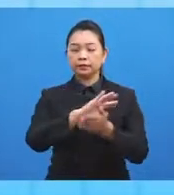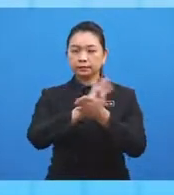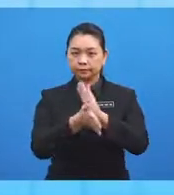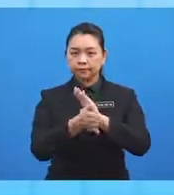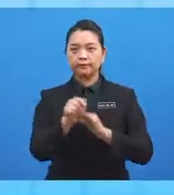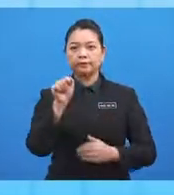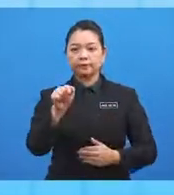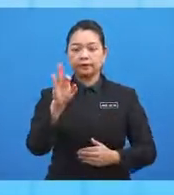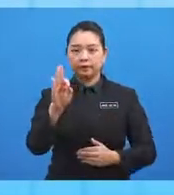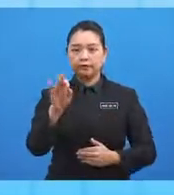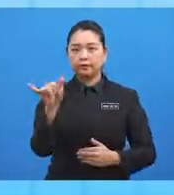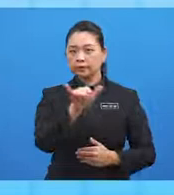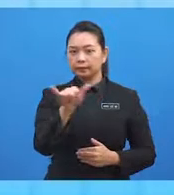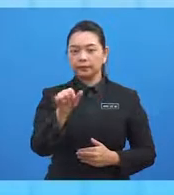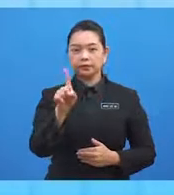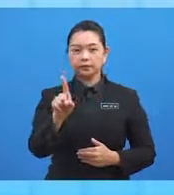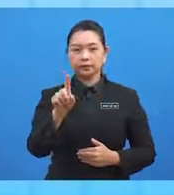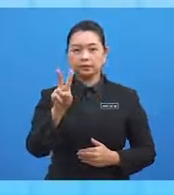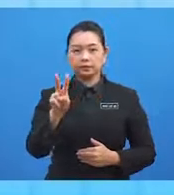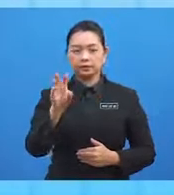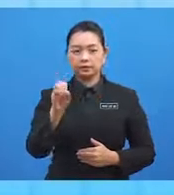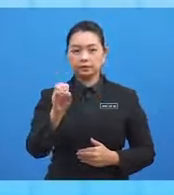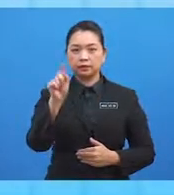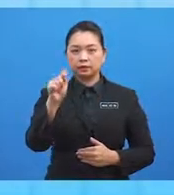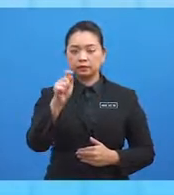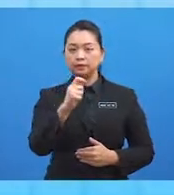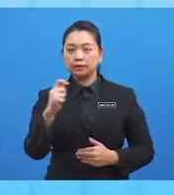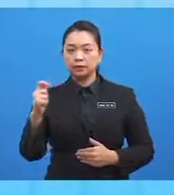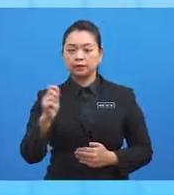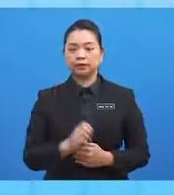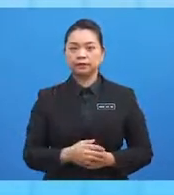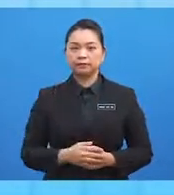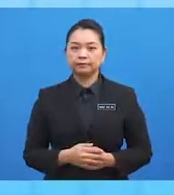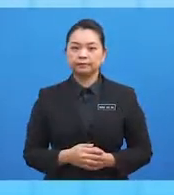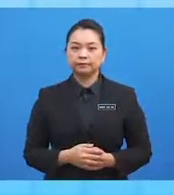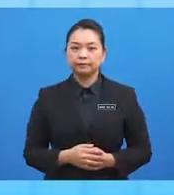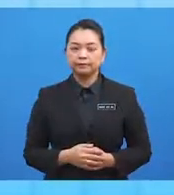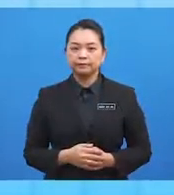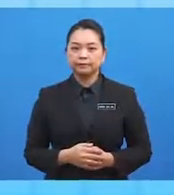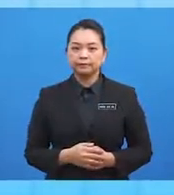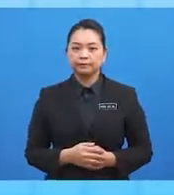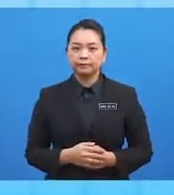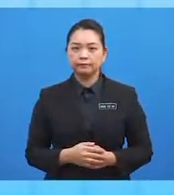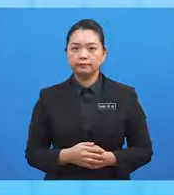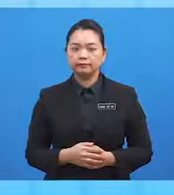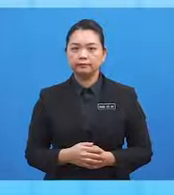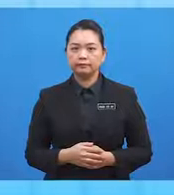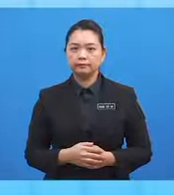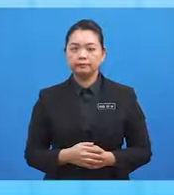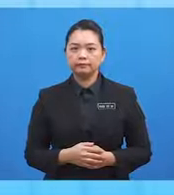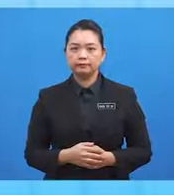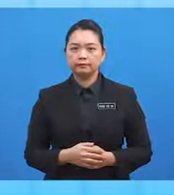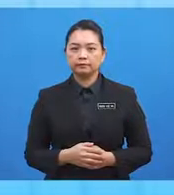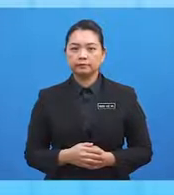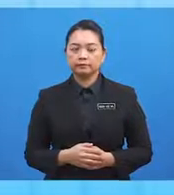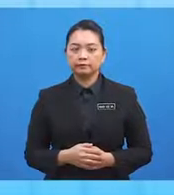adalah sama dengan longitude titik E, iaitu 120 darjah